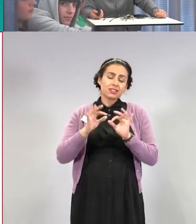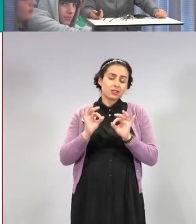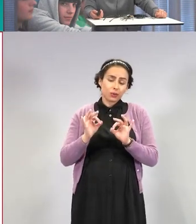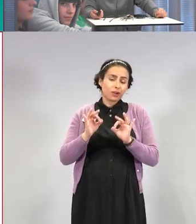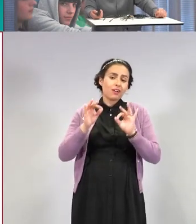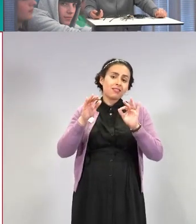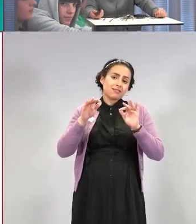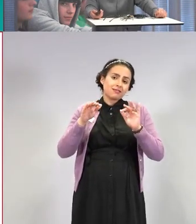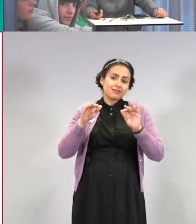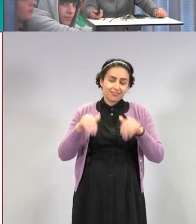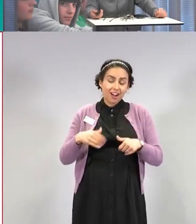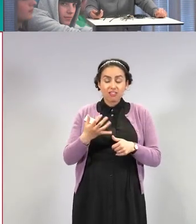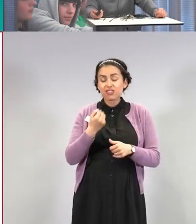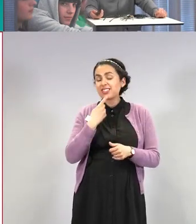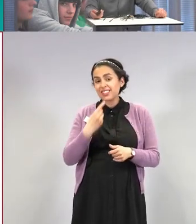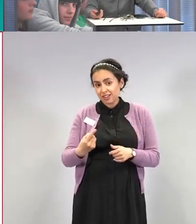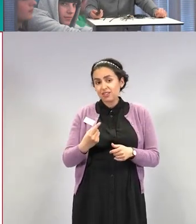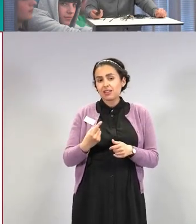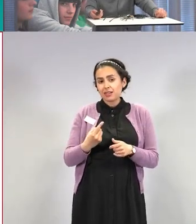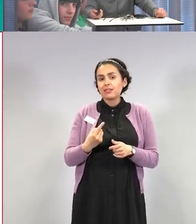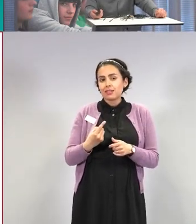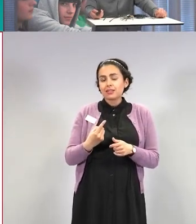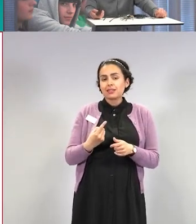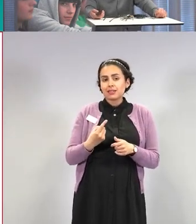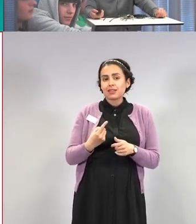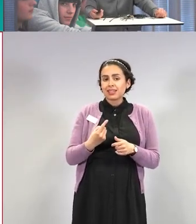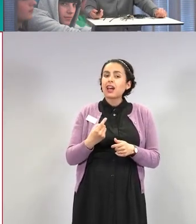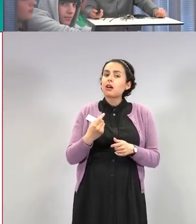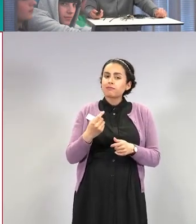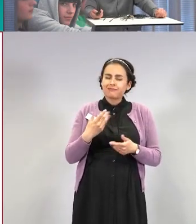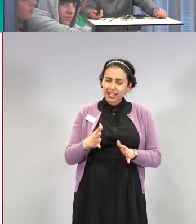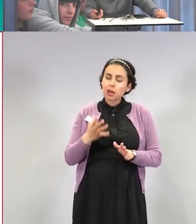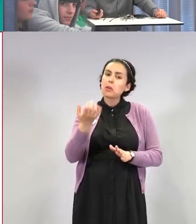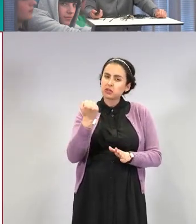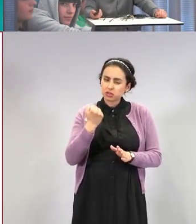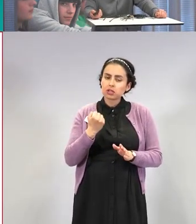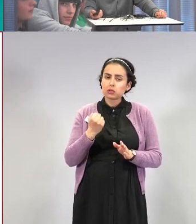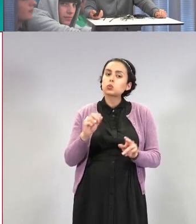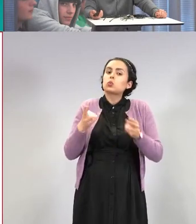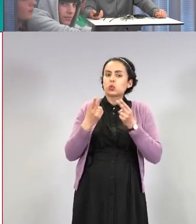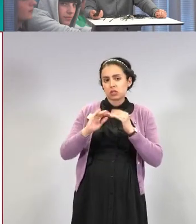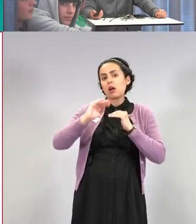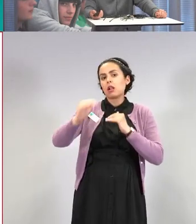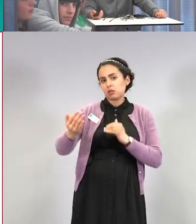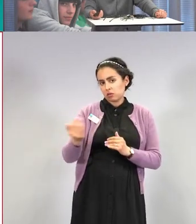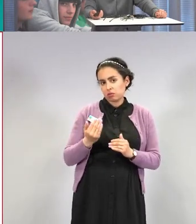voi kutsua, ovat tietenkin vielä mahdollisia rokotusten puolesta.